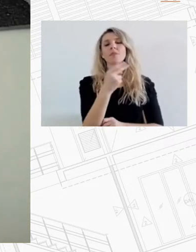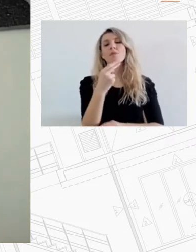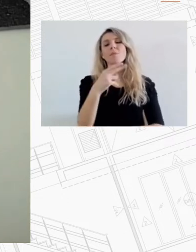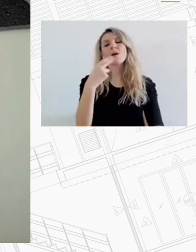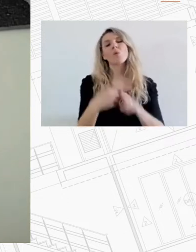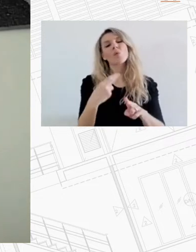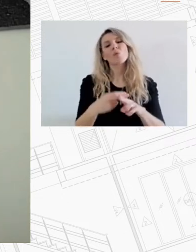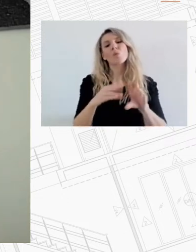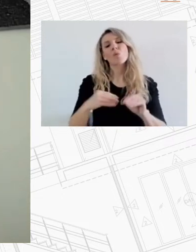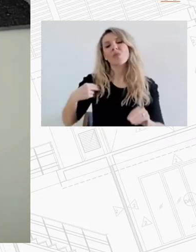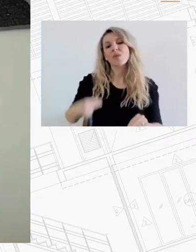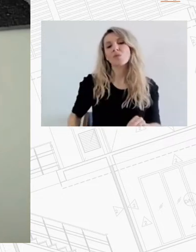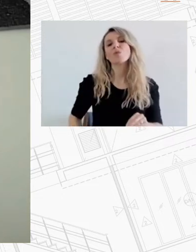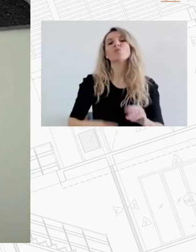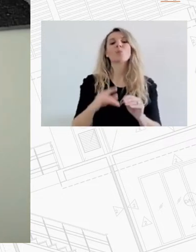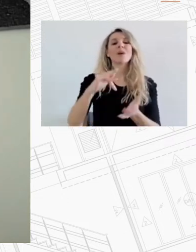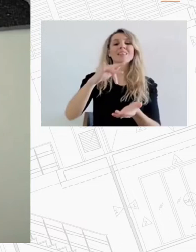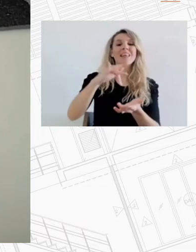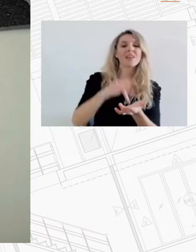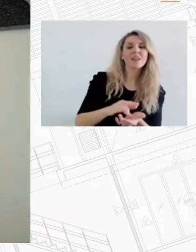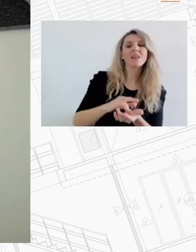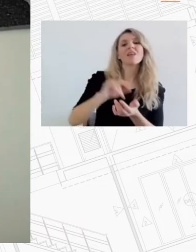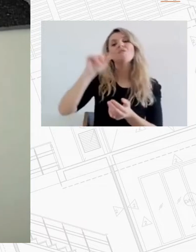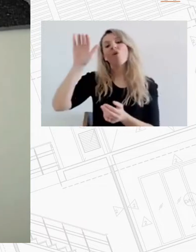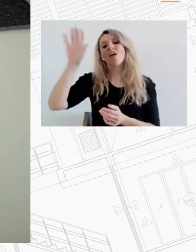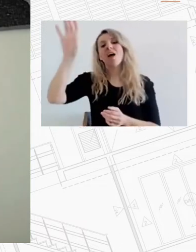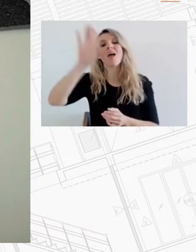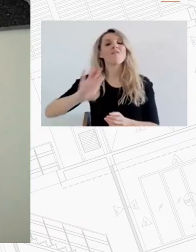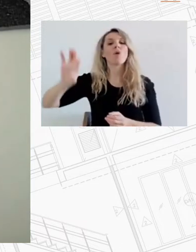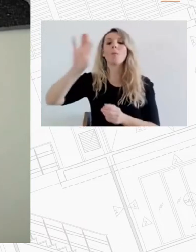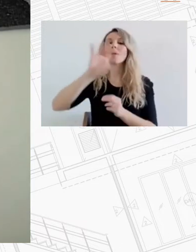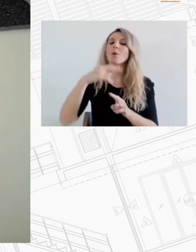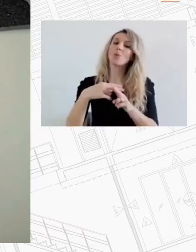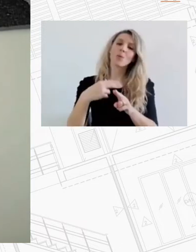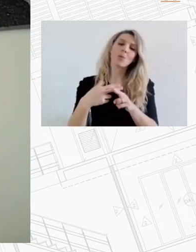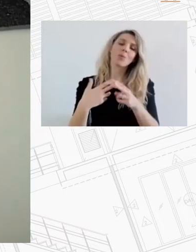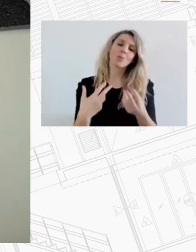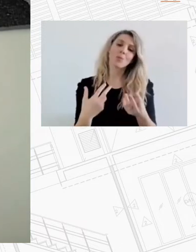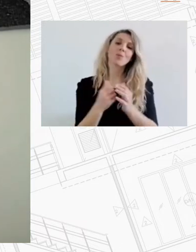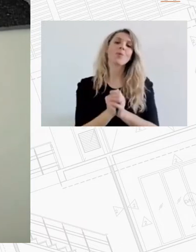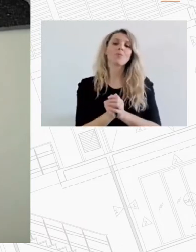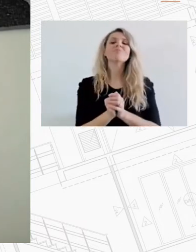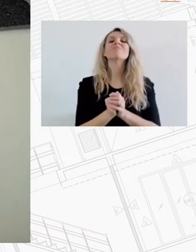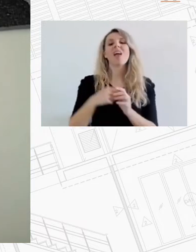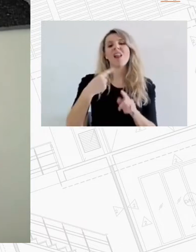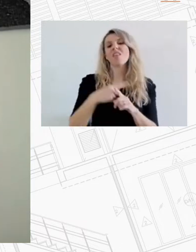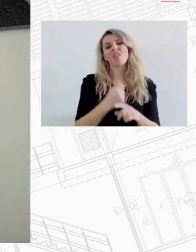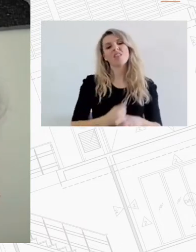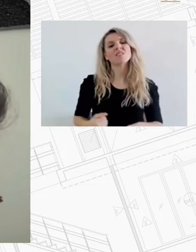αυτοδιοίκηση σε όλη την κεντρική και βόρεια Ευρώπη και δυστυχώς η πατρίδα μας κατατάσσεται στην τελευταία θέση